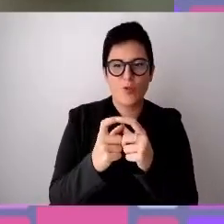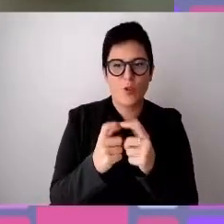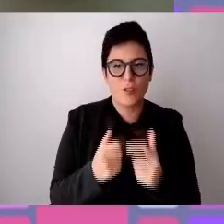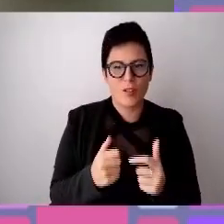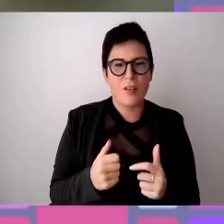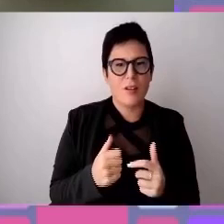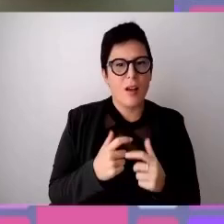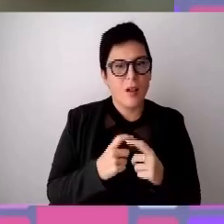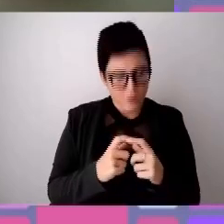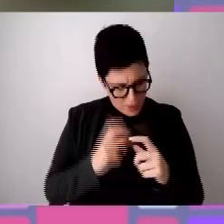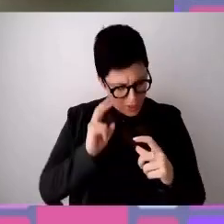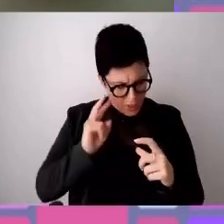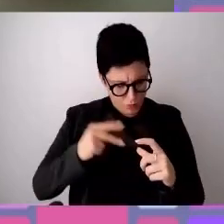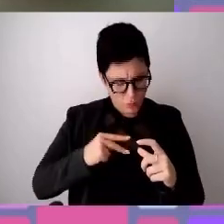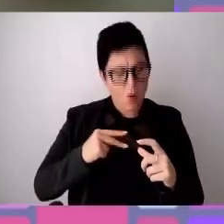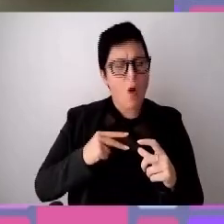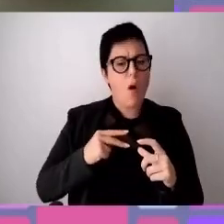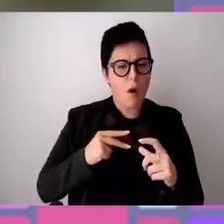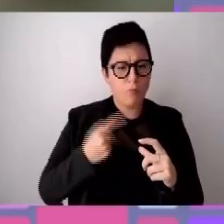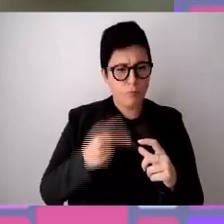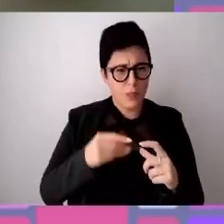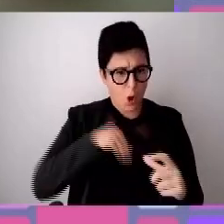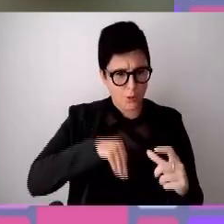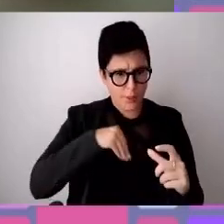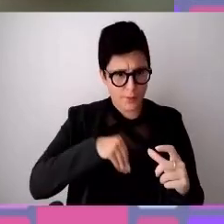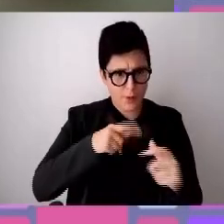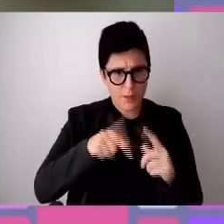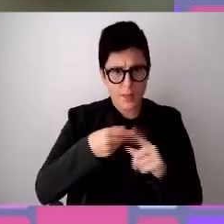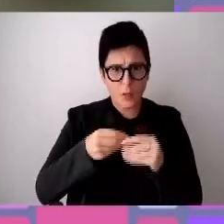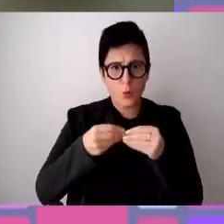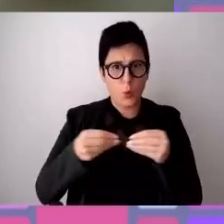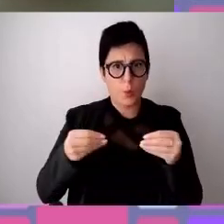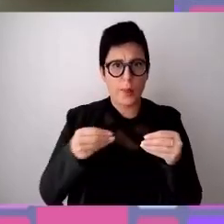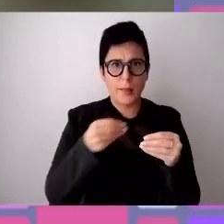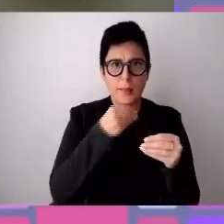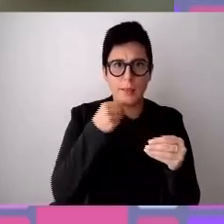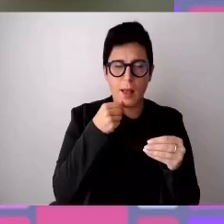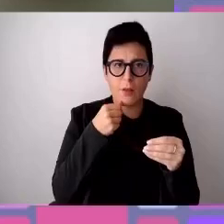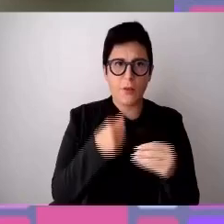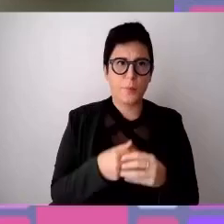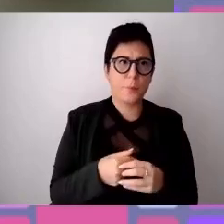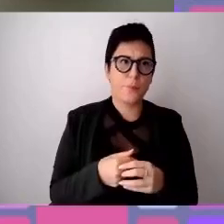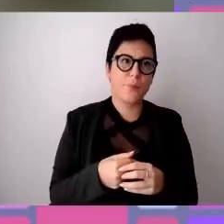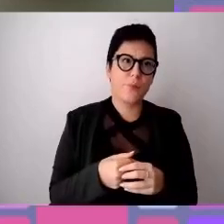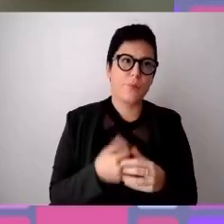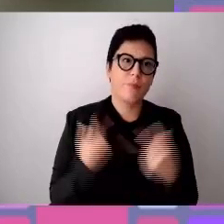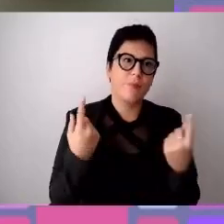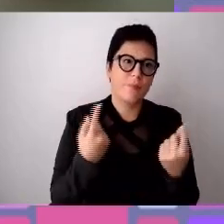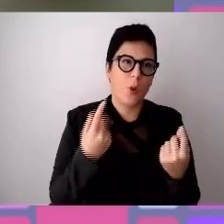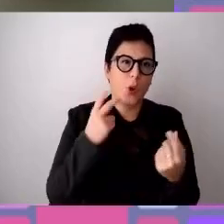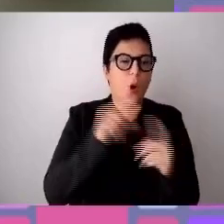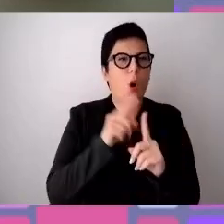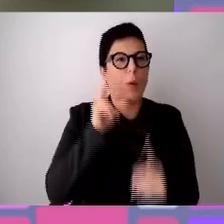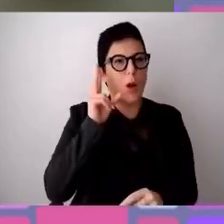della consapevolezza e degli strumenti, a partire da un tema di capire che tipo di clima si hanno e di conoscenza di noi stessi come